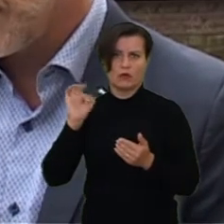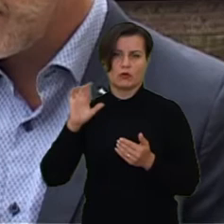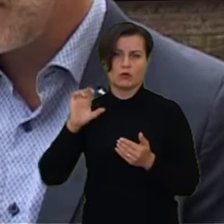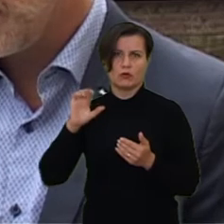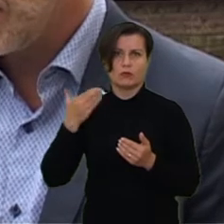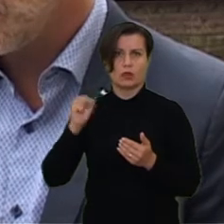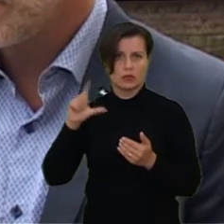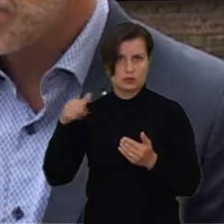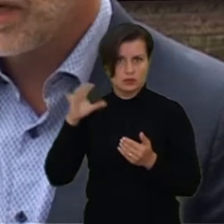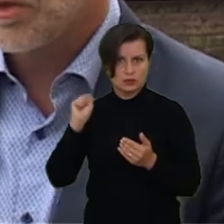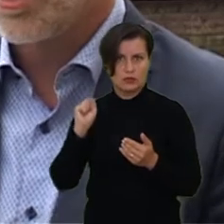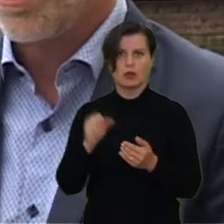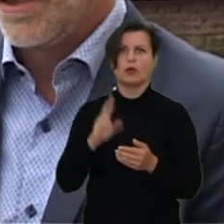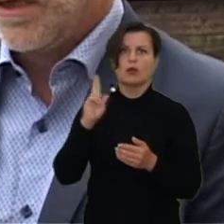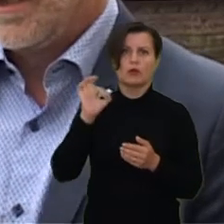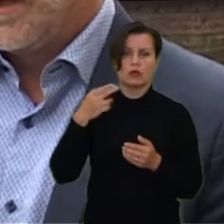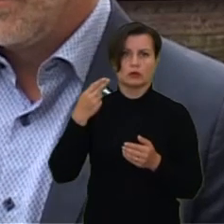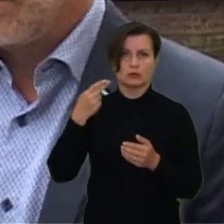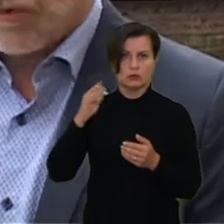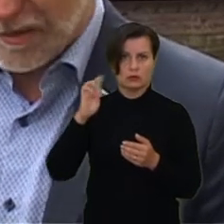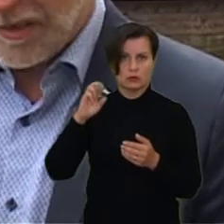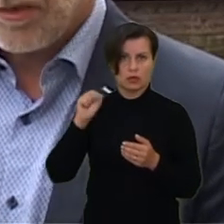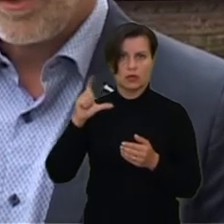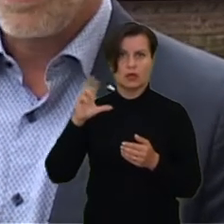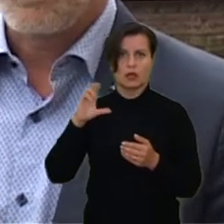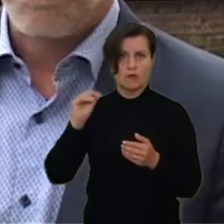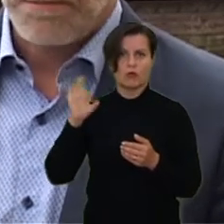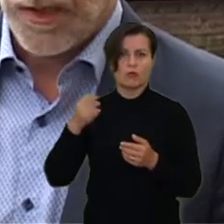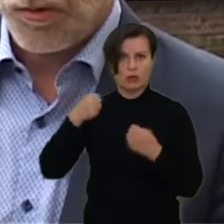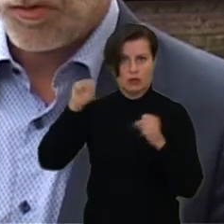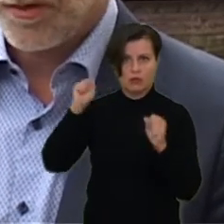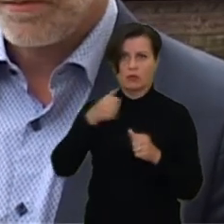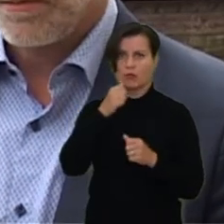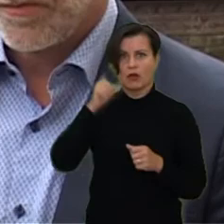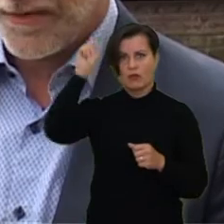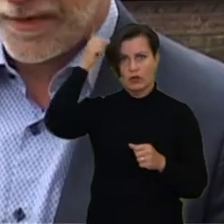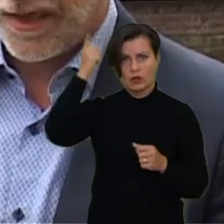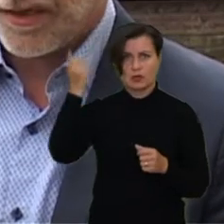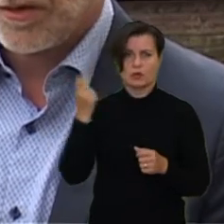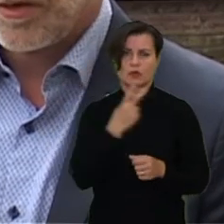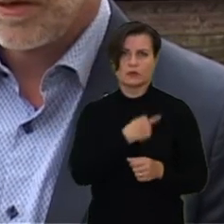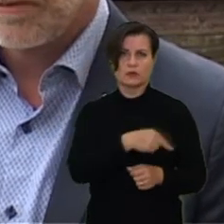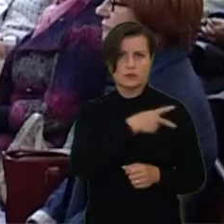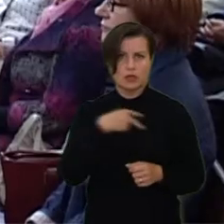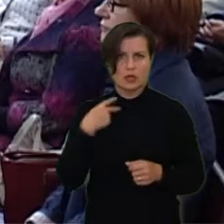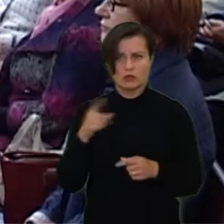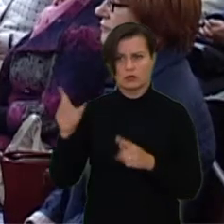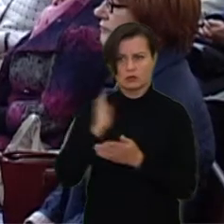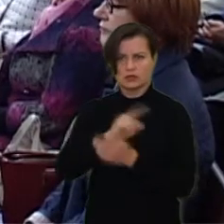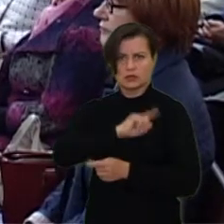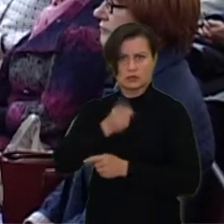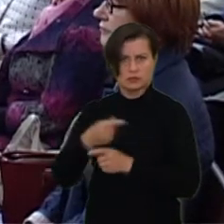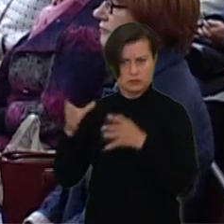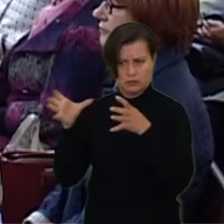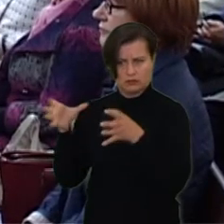kontra reformaciją laimėjo, ir čia aišku Vokietijoje, Daugko, Švecarioje, stipresnė